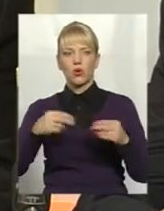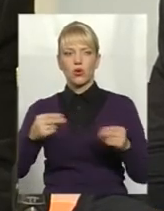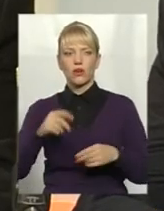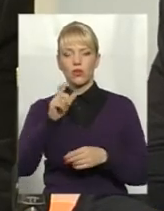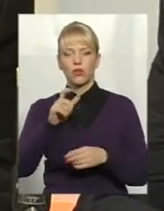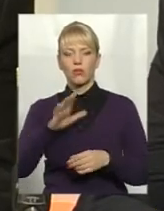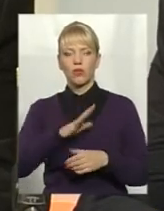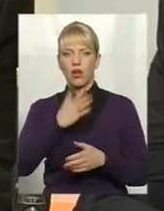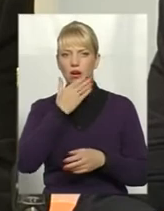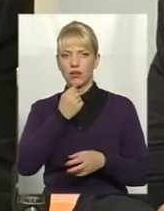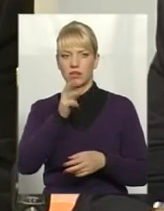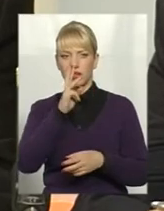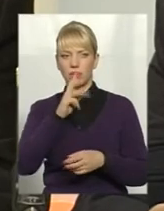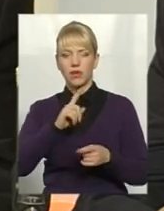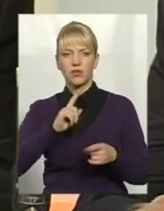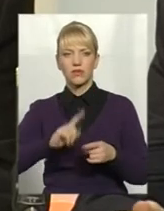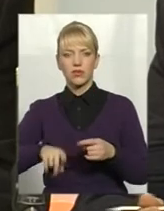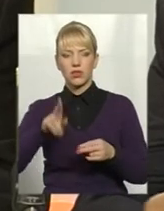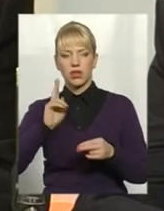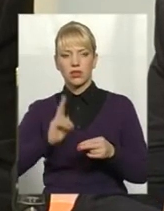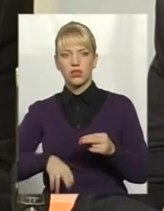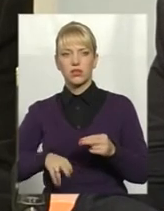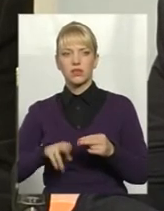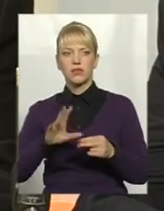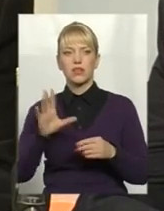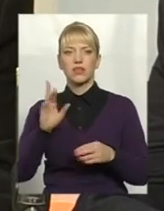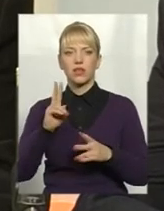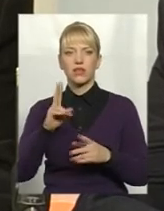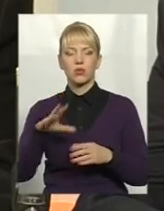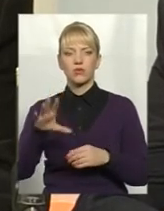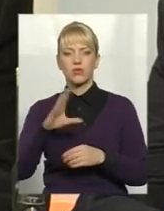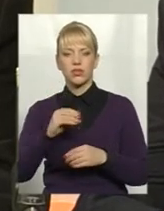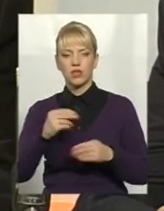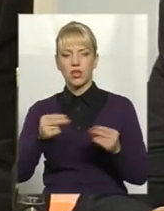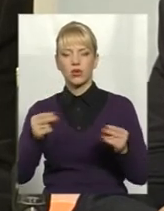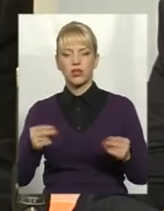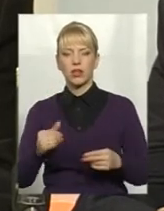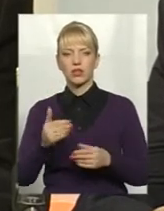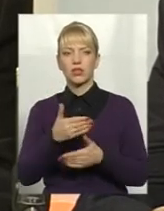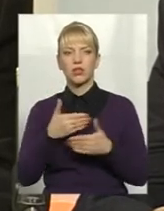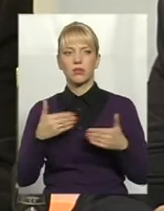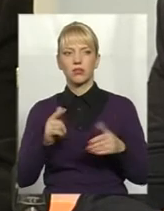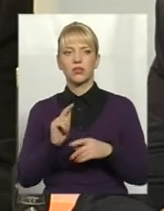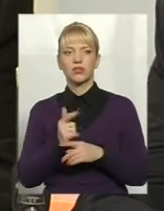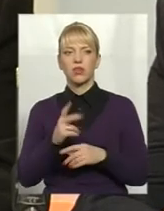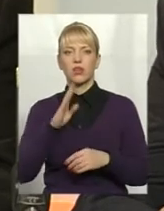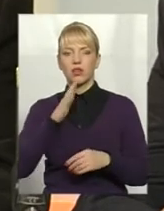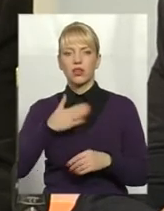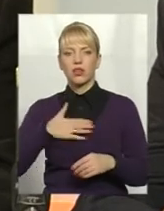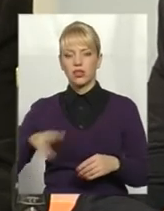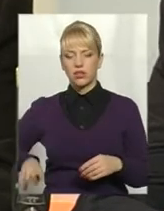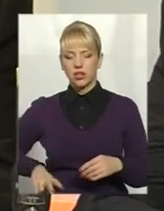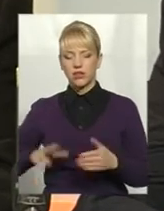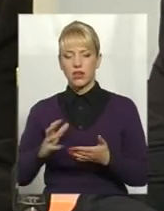людей. І миттєв він закінчується, як всі контракти, звичайно. І нам знову, директор знаходить